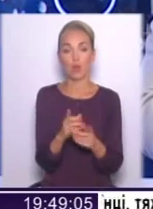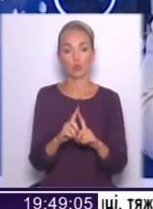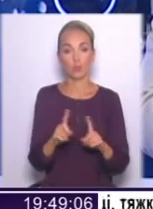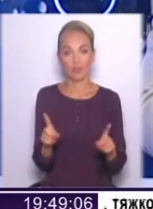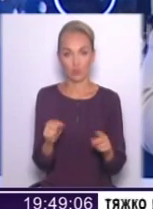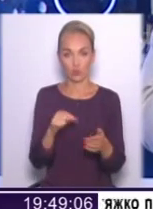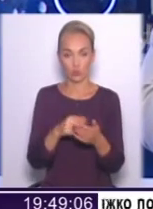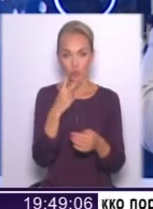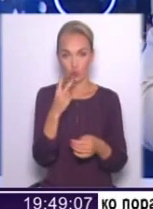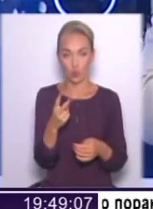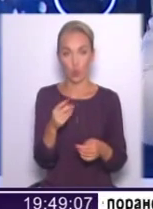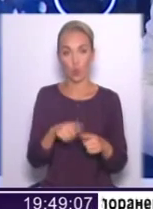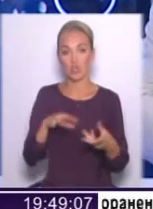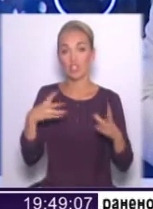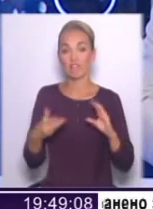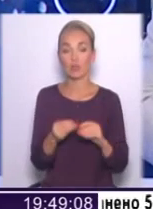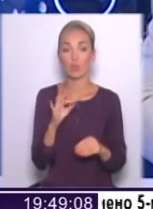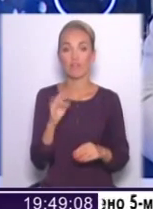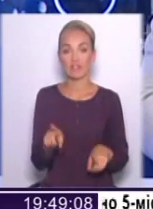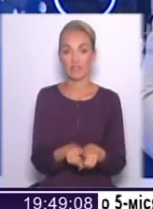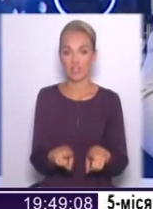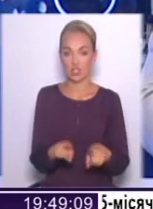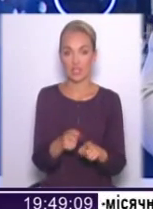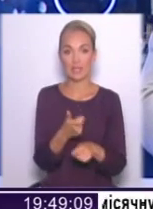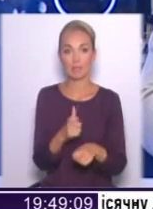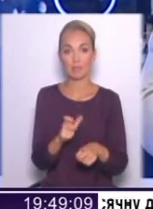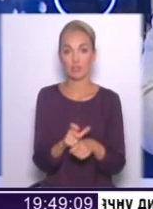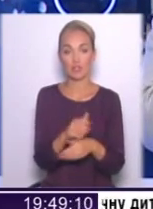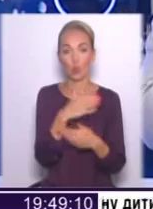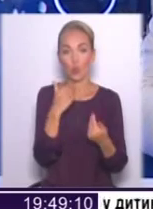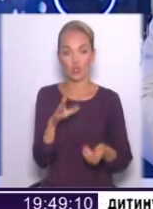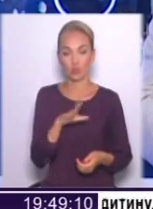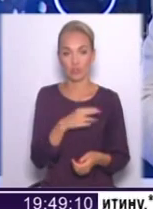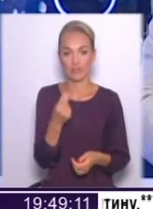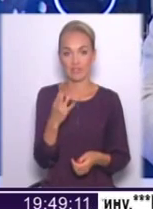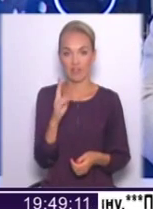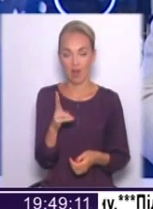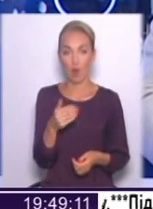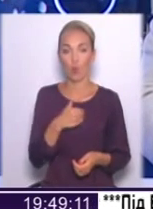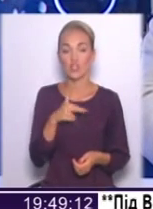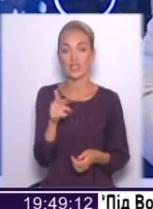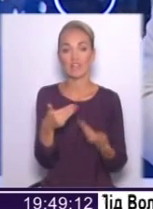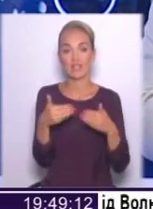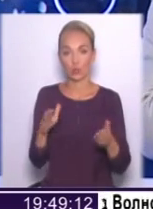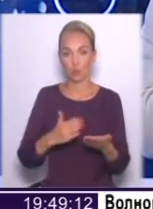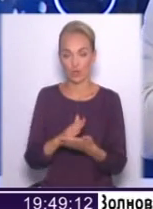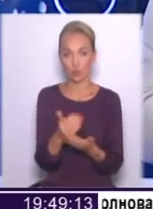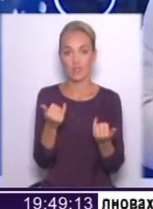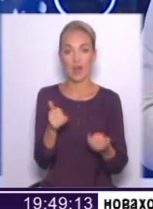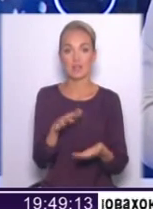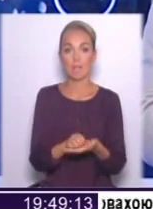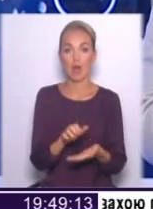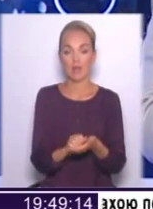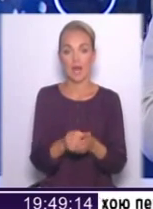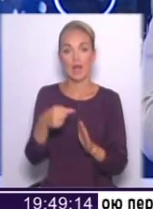виборчій комісії. В силу того, що очевидно, все ж таки, він більш не хоче бути в ЦВК, хоче йти в відкриту політику. І тому він зараз займається